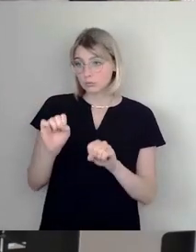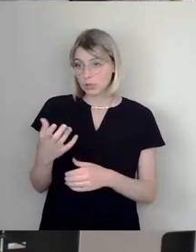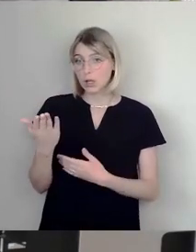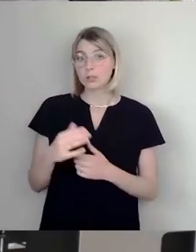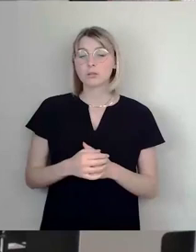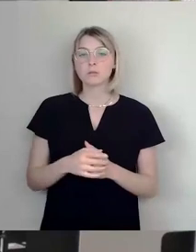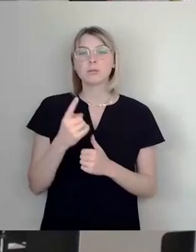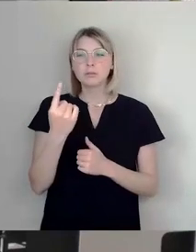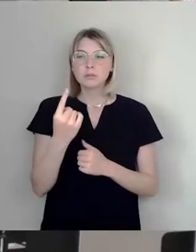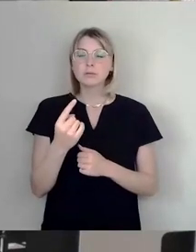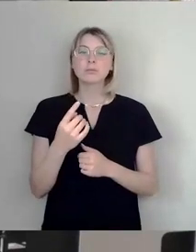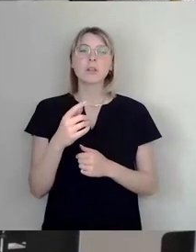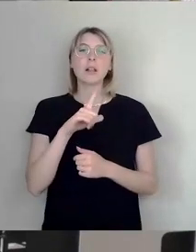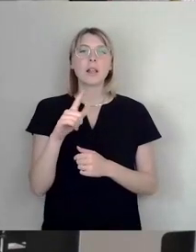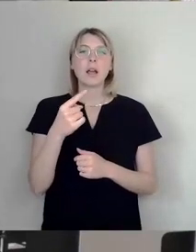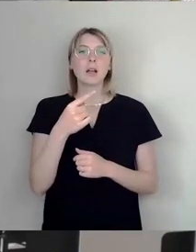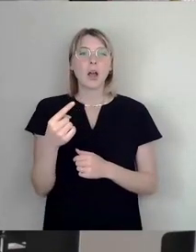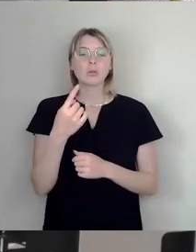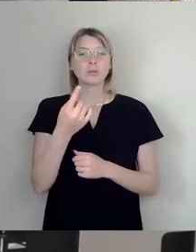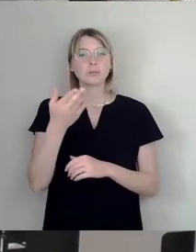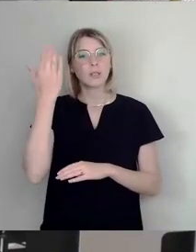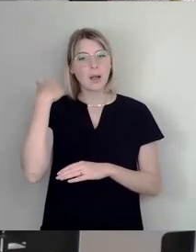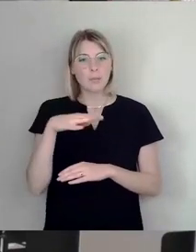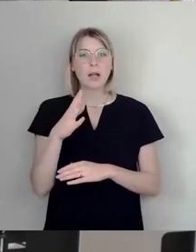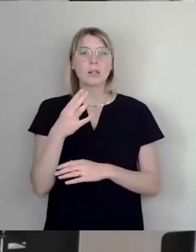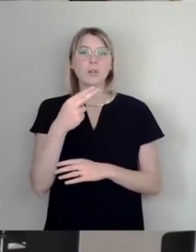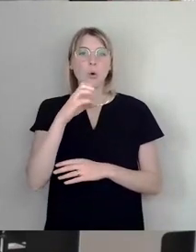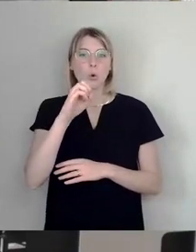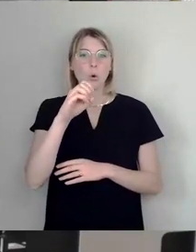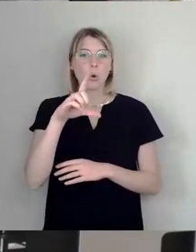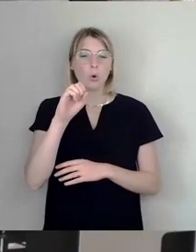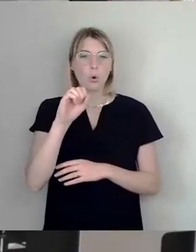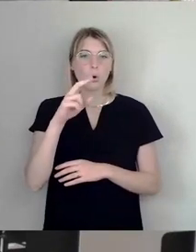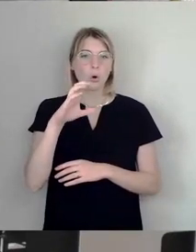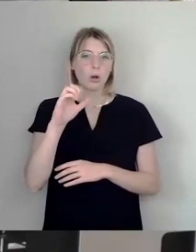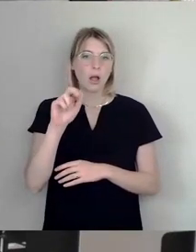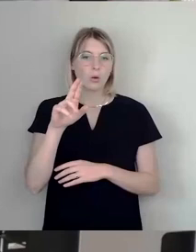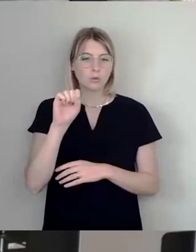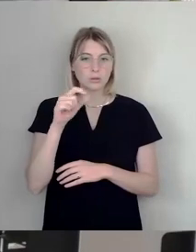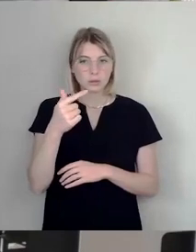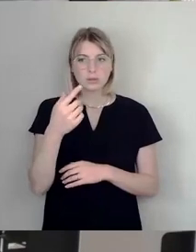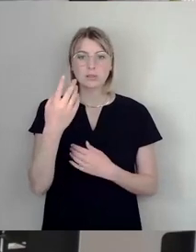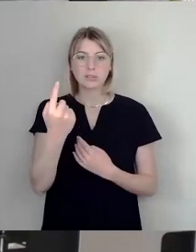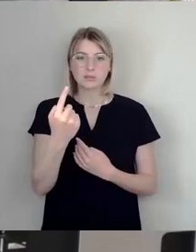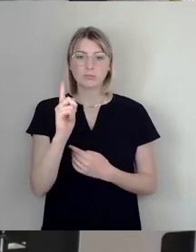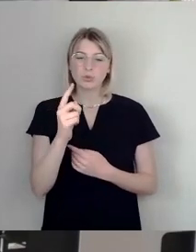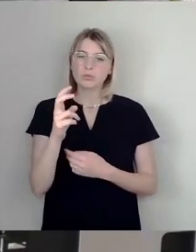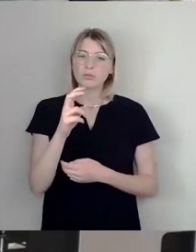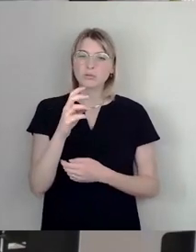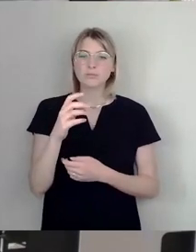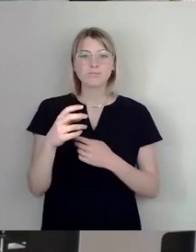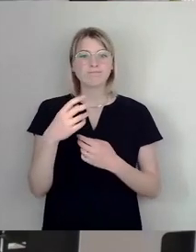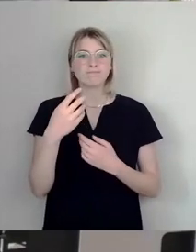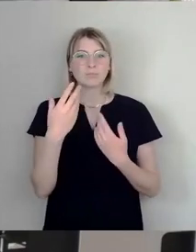Auseinandersetzung mit dem Holocaust und mit den Zuständen mit Gestapo und nazistischer Gewaltherrschaft die Fähigkeiten eines